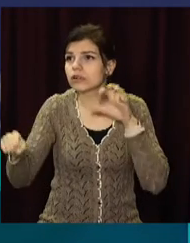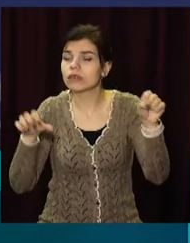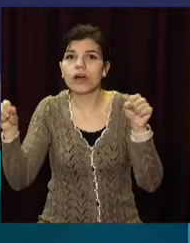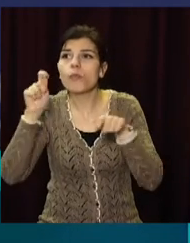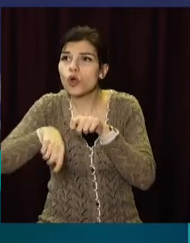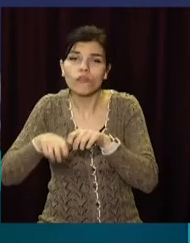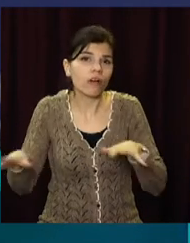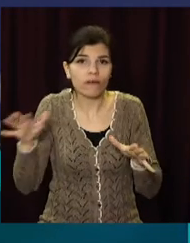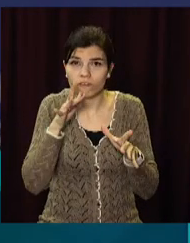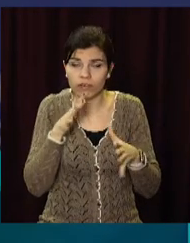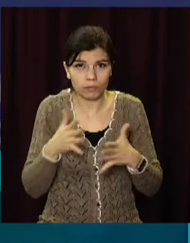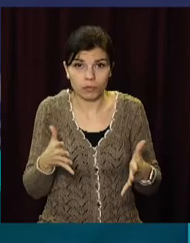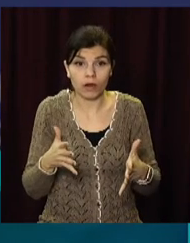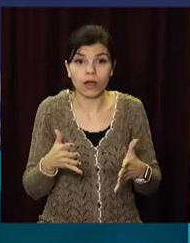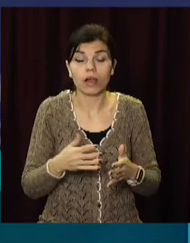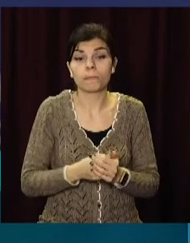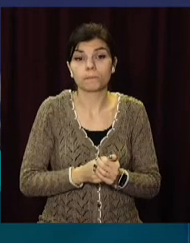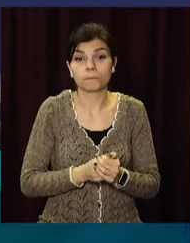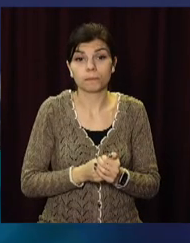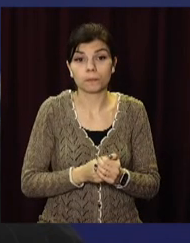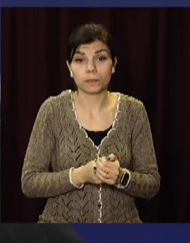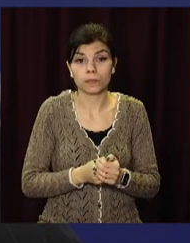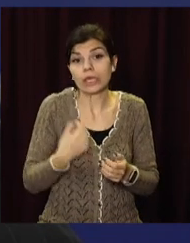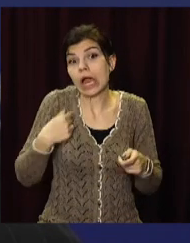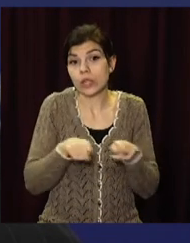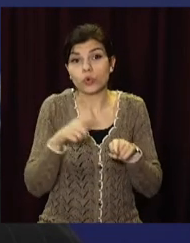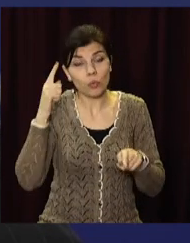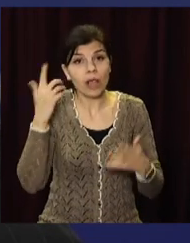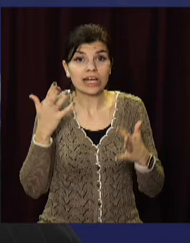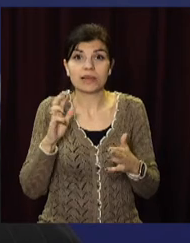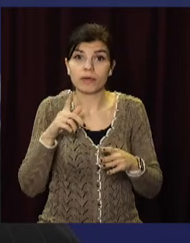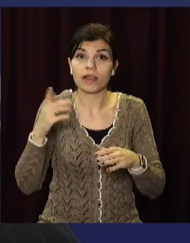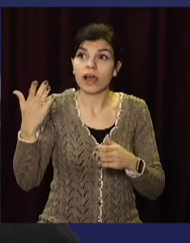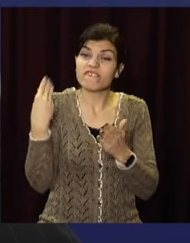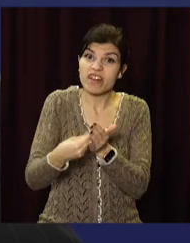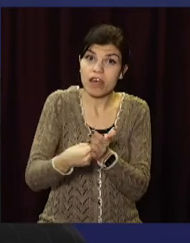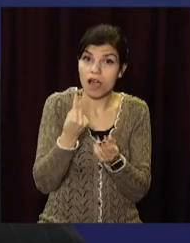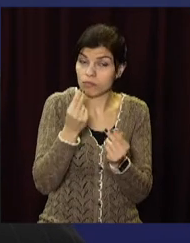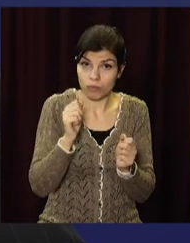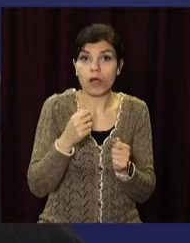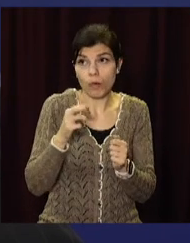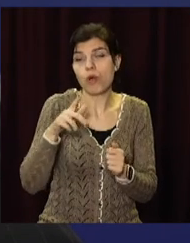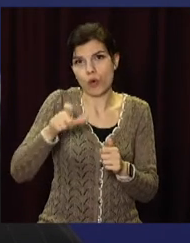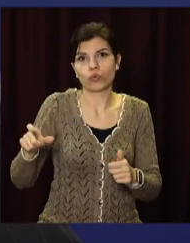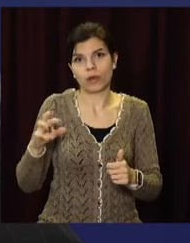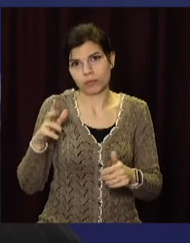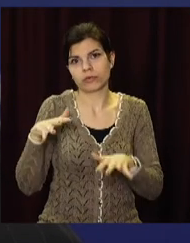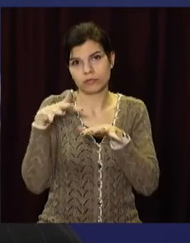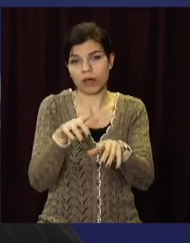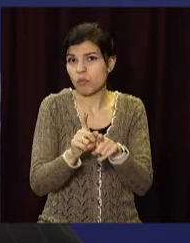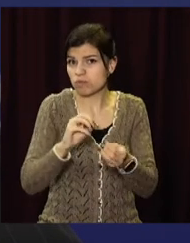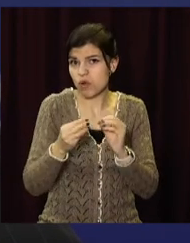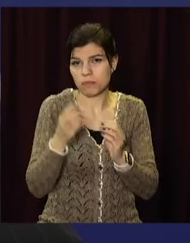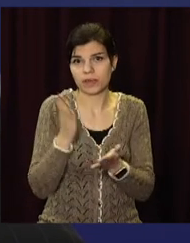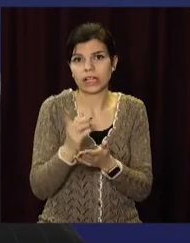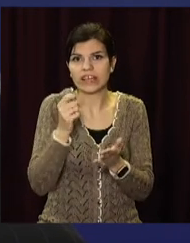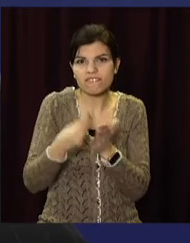фінансові. Якщо, наприклад, є, я так думаю, що в міській раді якісь фінанси, то кадри – це проблема. І отут